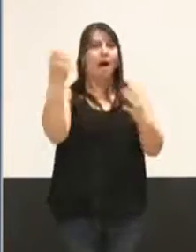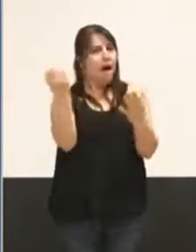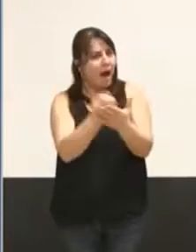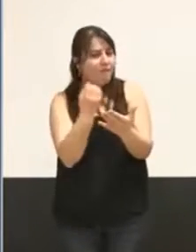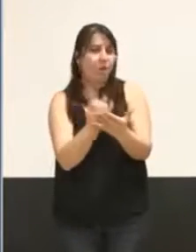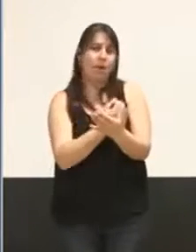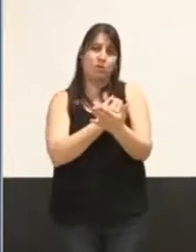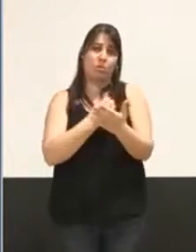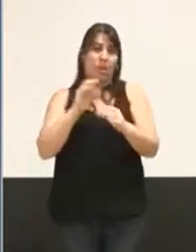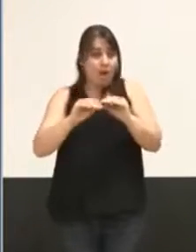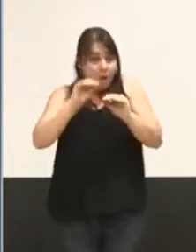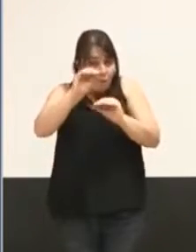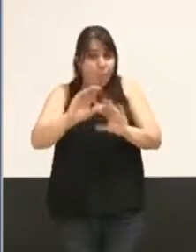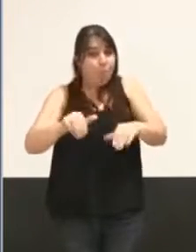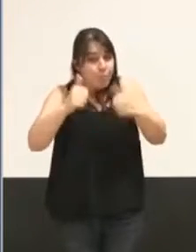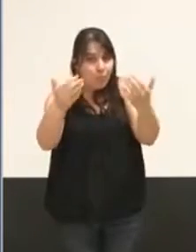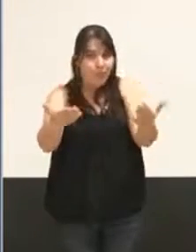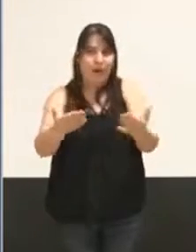ultérieurement.